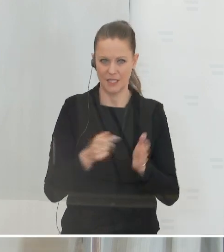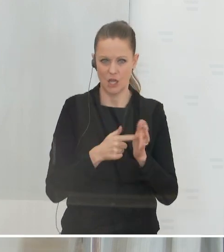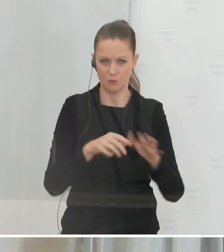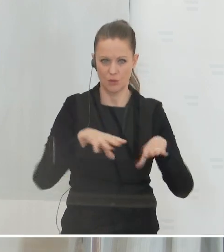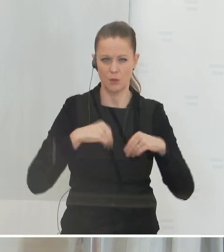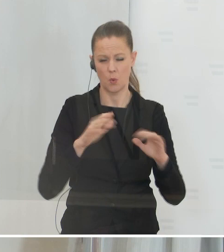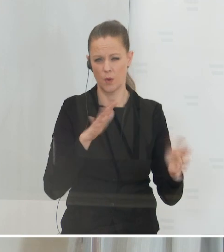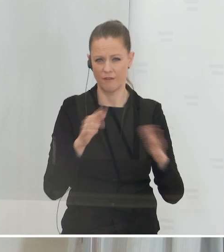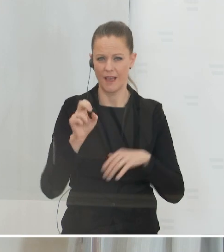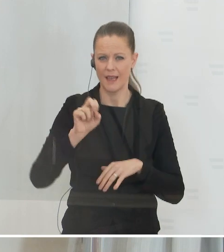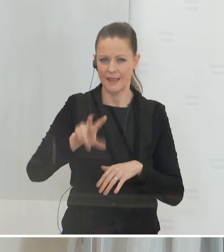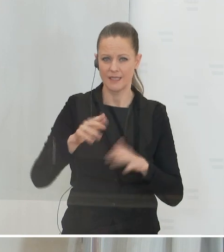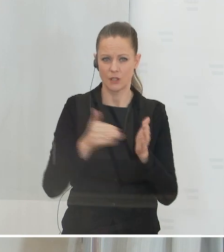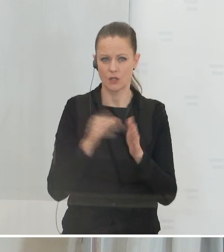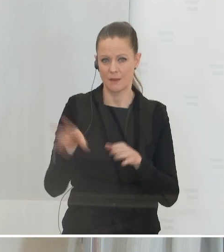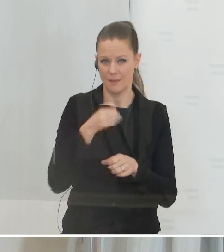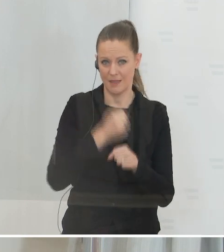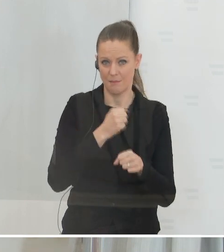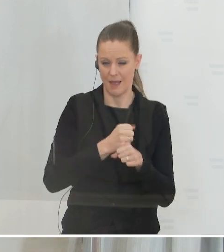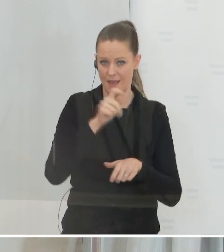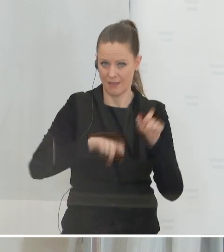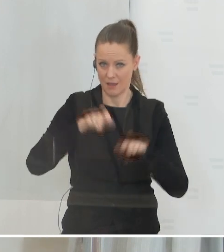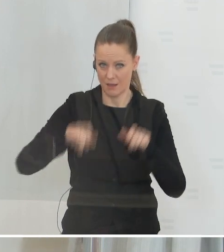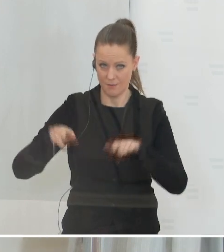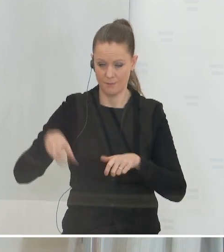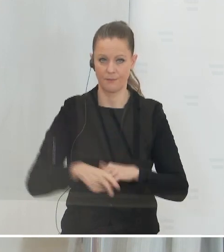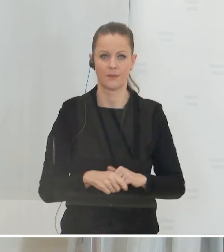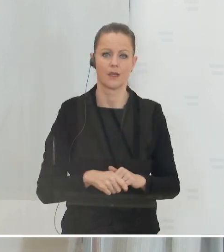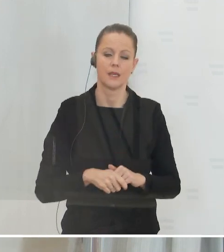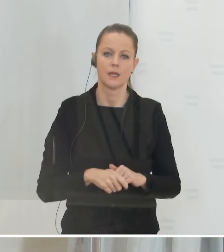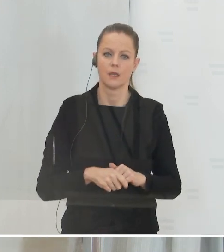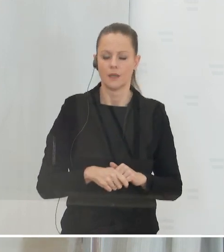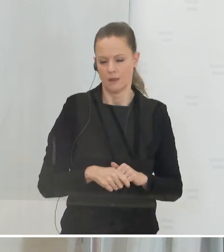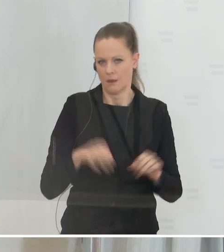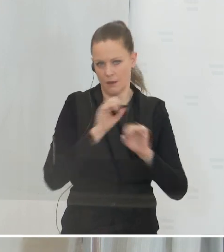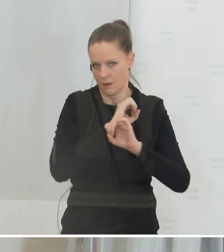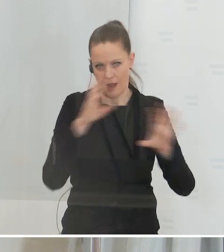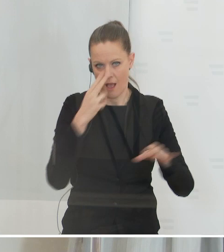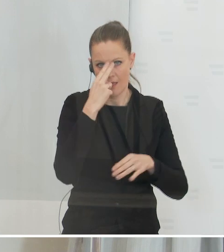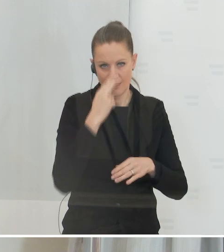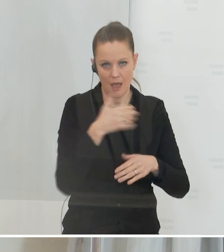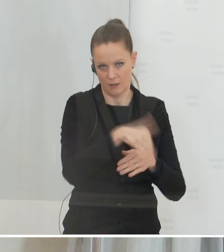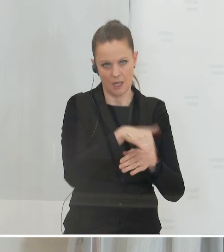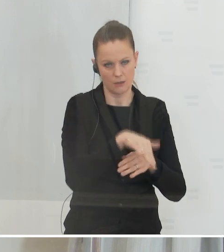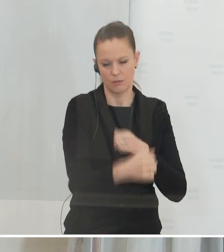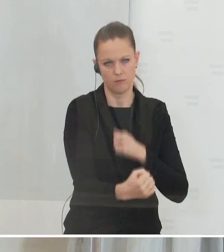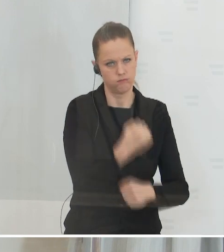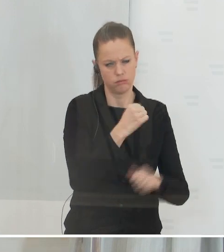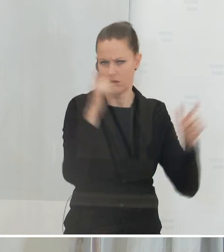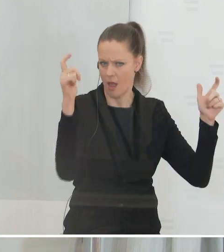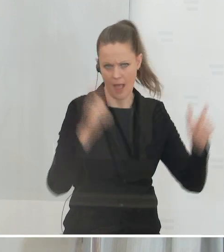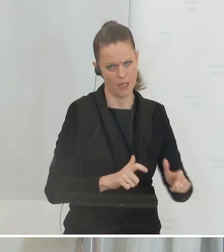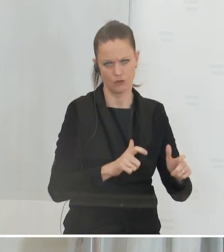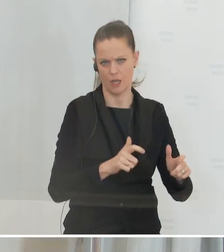ungefähr 13.000 Mitarbeiterinnen und Mitarbeiter. Bekanntermaßen der Bereich der Nachtgastronomie, die besonders stark eingeschränkt wurde.